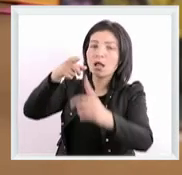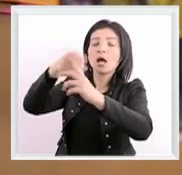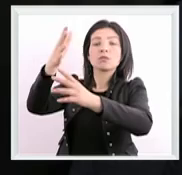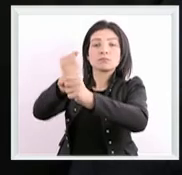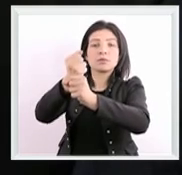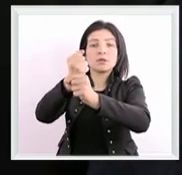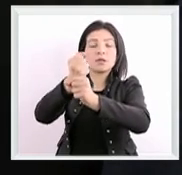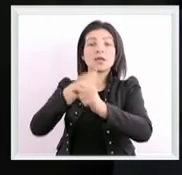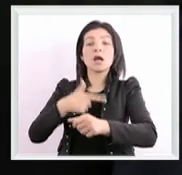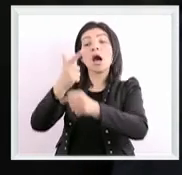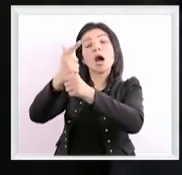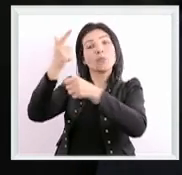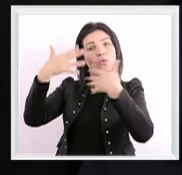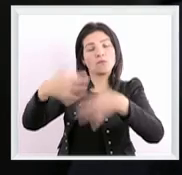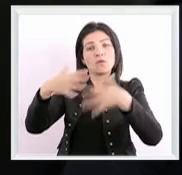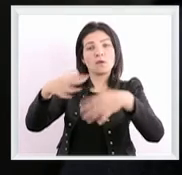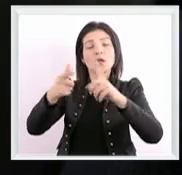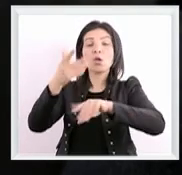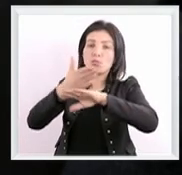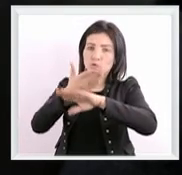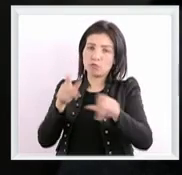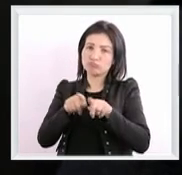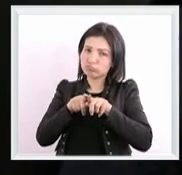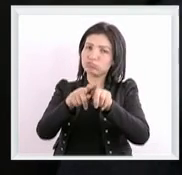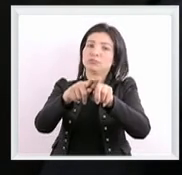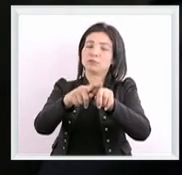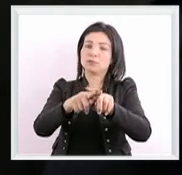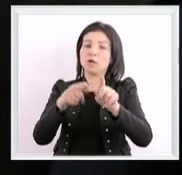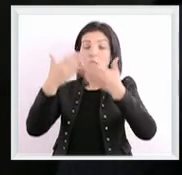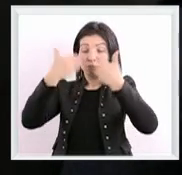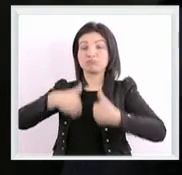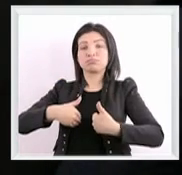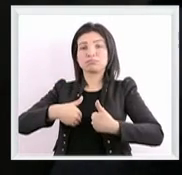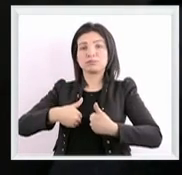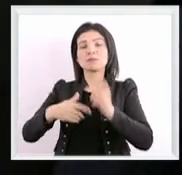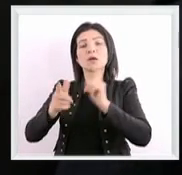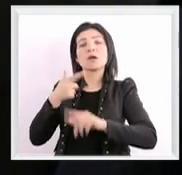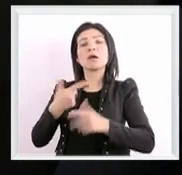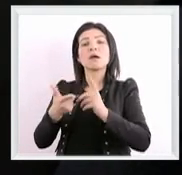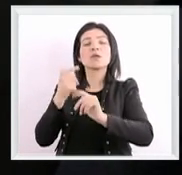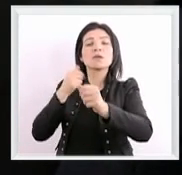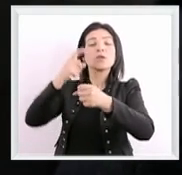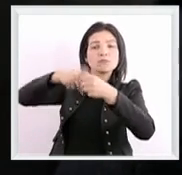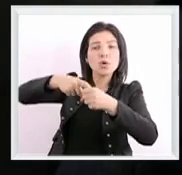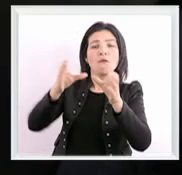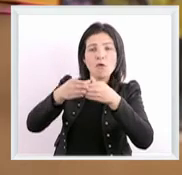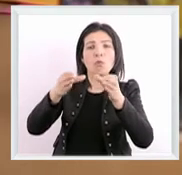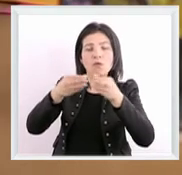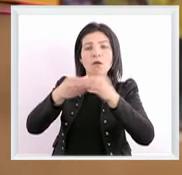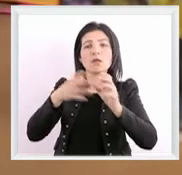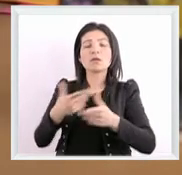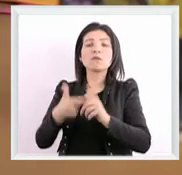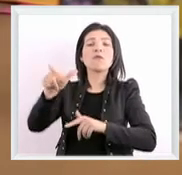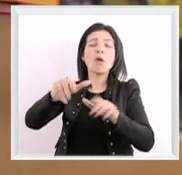فينا المتاع كل العامين اللي طاو يمشي فيهم البروجيه برسونل ما عملت استبعت برشة دورة تكوينية